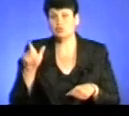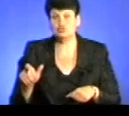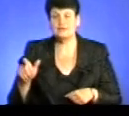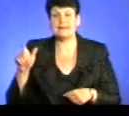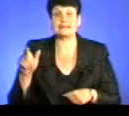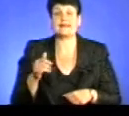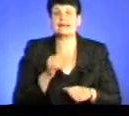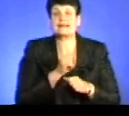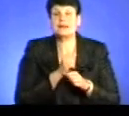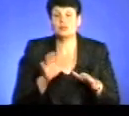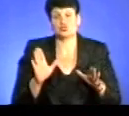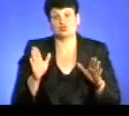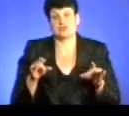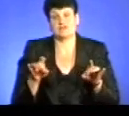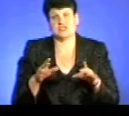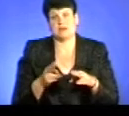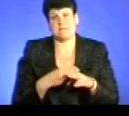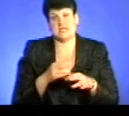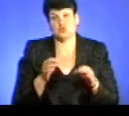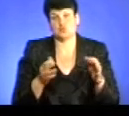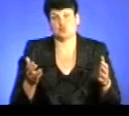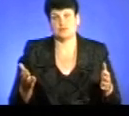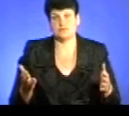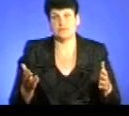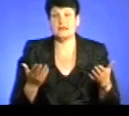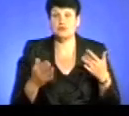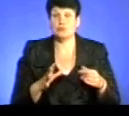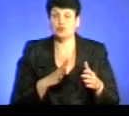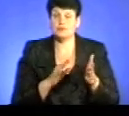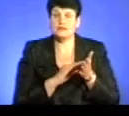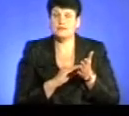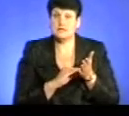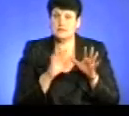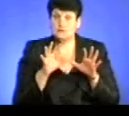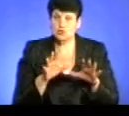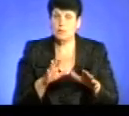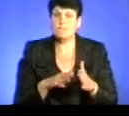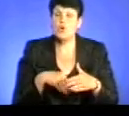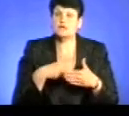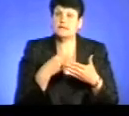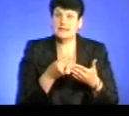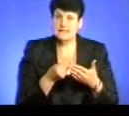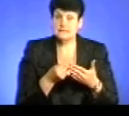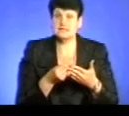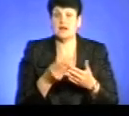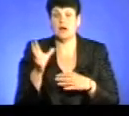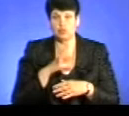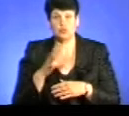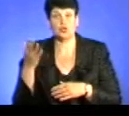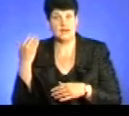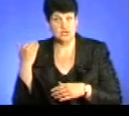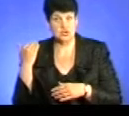вирішені без суду. Якщо б було в законі зазначено, що подається подання, як воно було раніше,